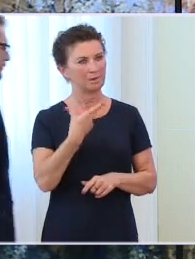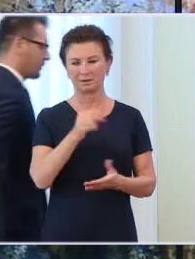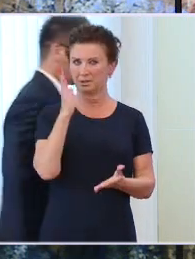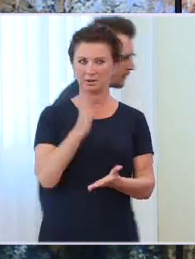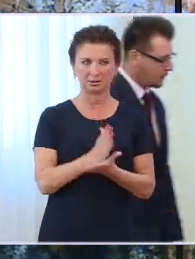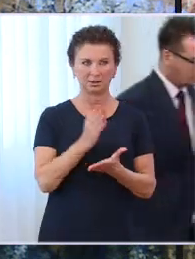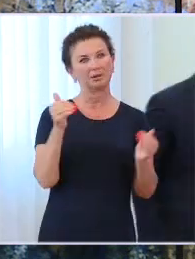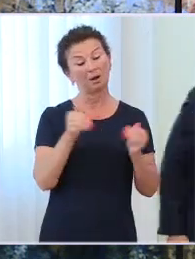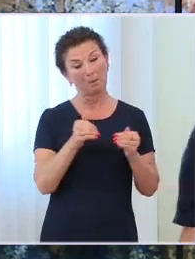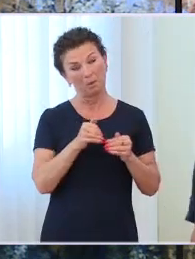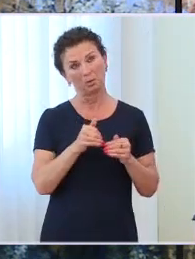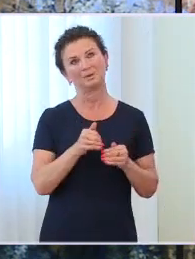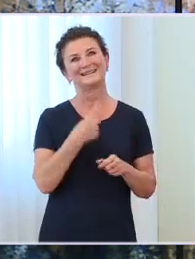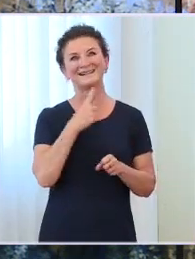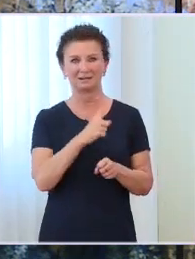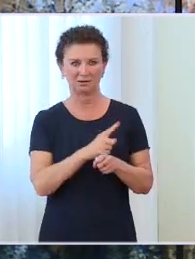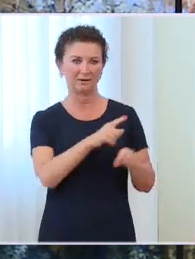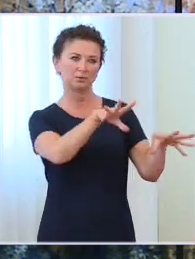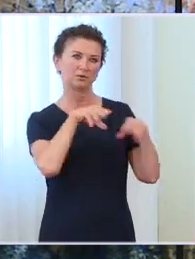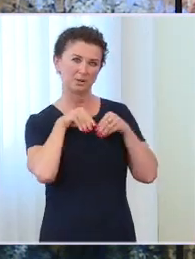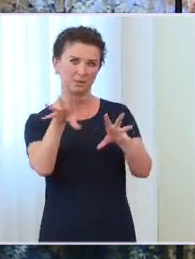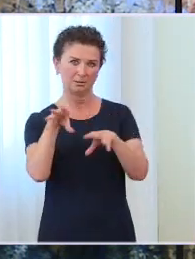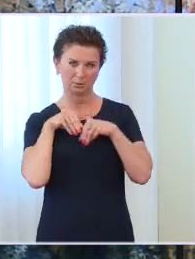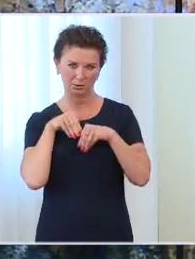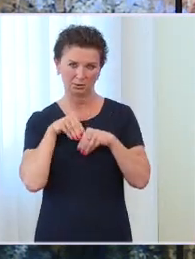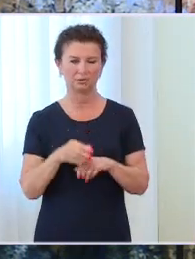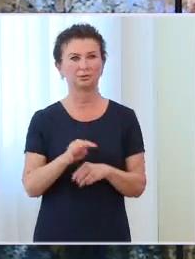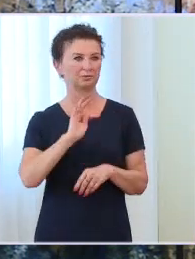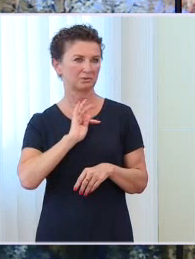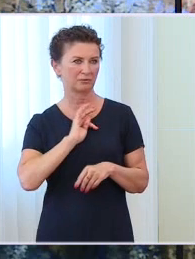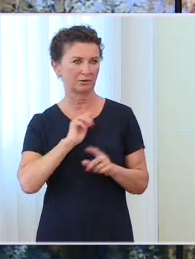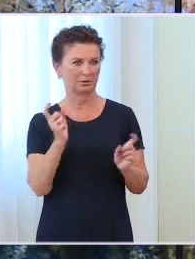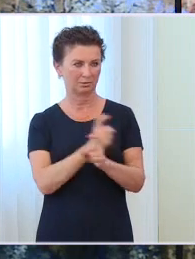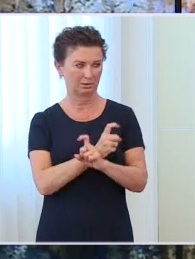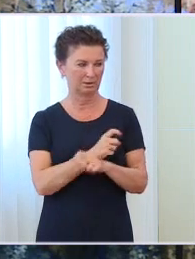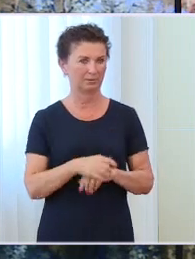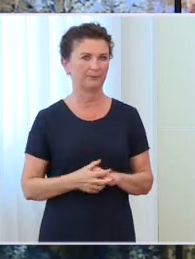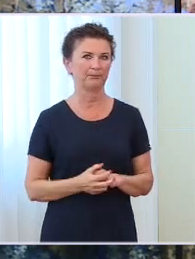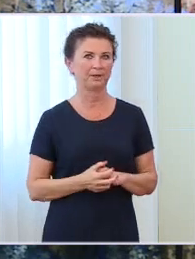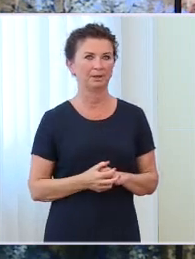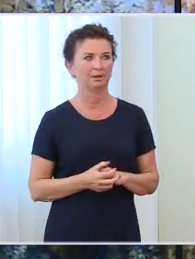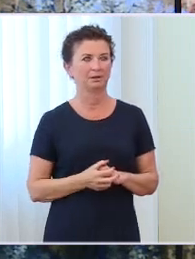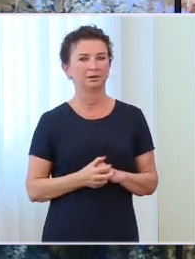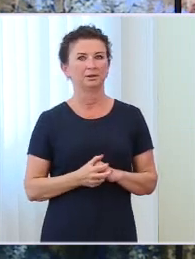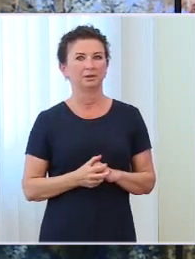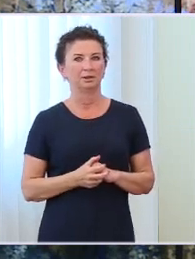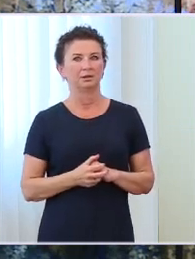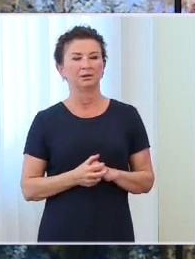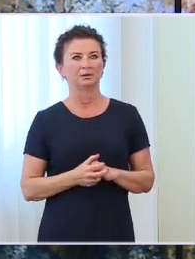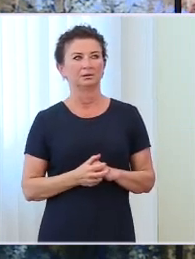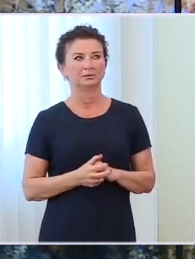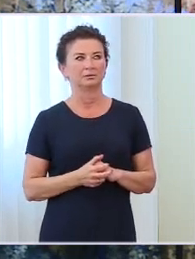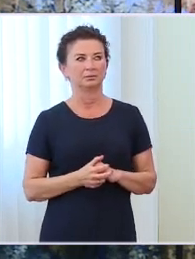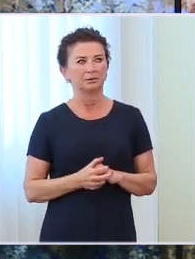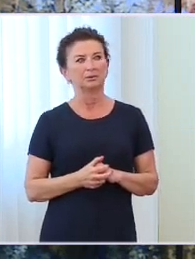zadeklarowały przyjąć się na swoje terytorium i się nimi zaopiekować. Ta liczba 2 tysiące